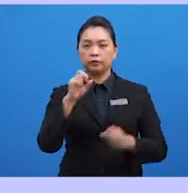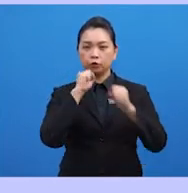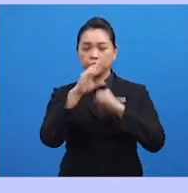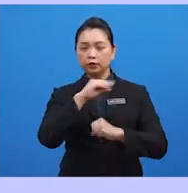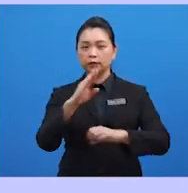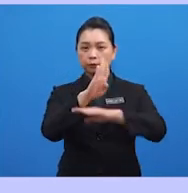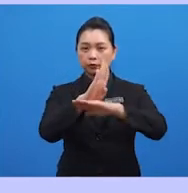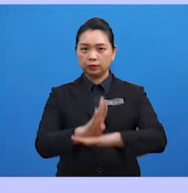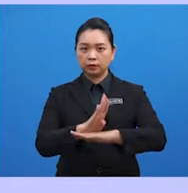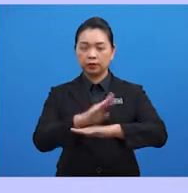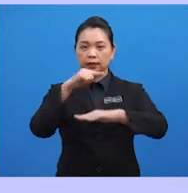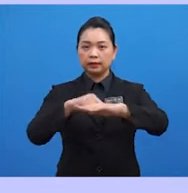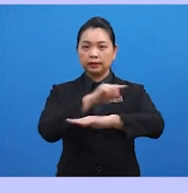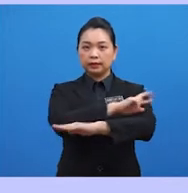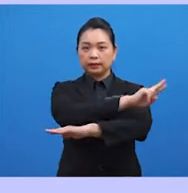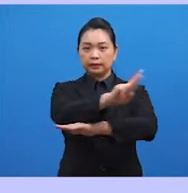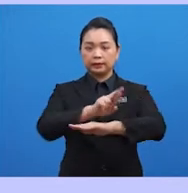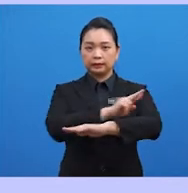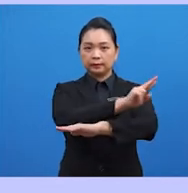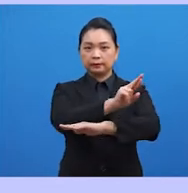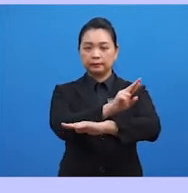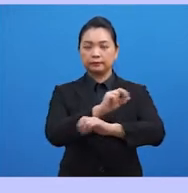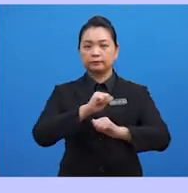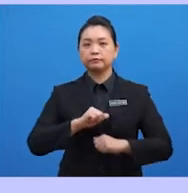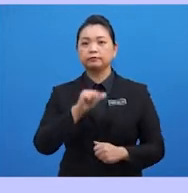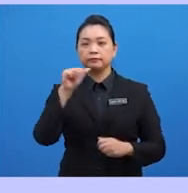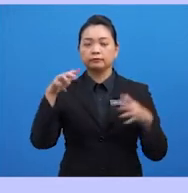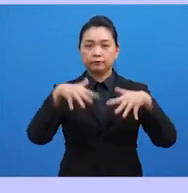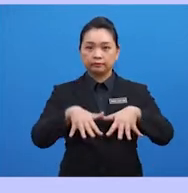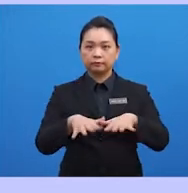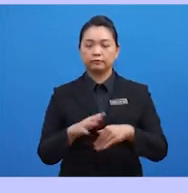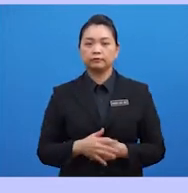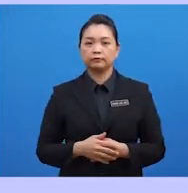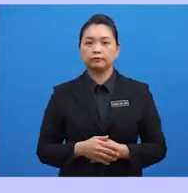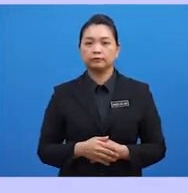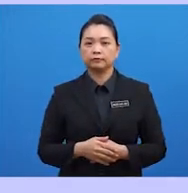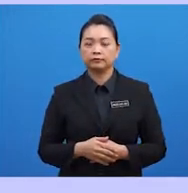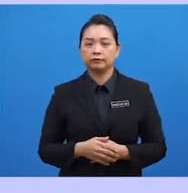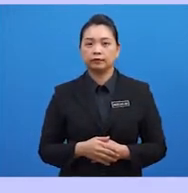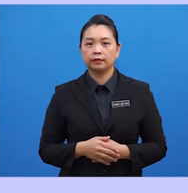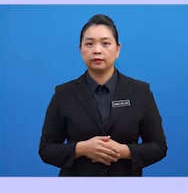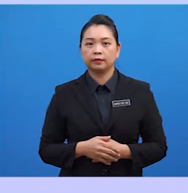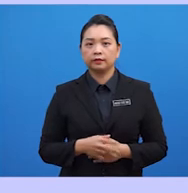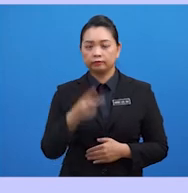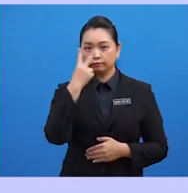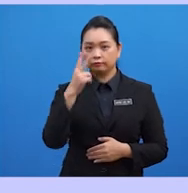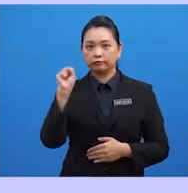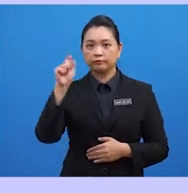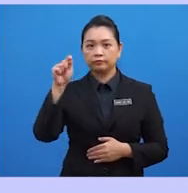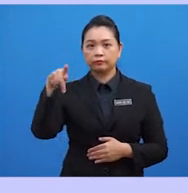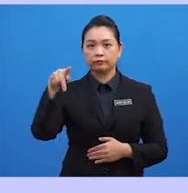dan kebudayaan di rantau ASEAN. Soalan seterusnya ialah soalan STPM